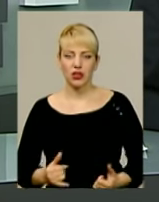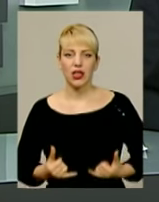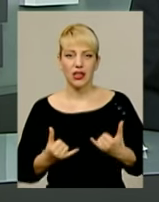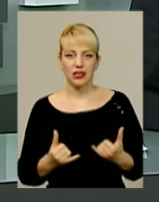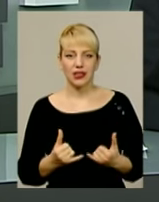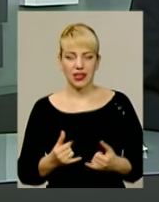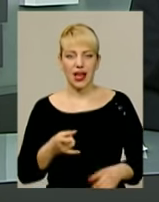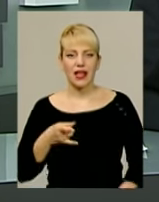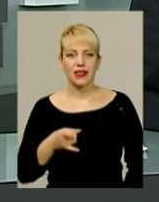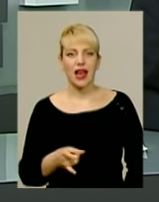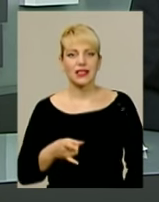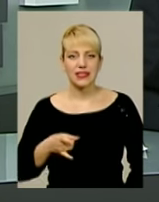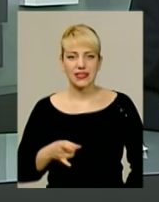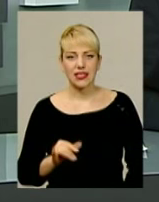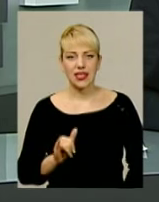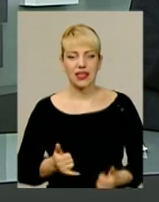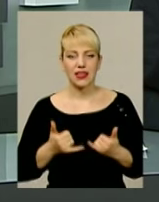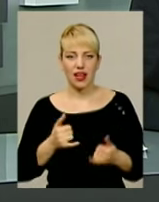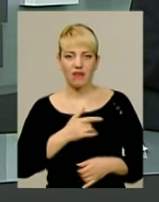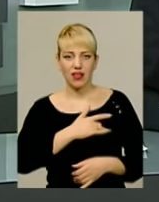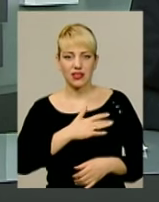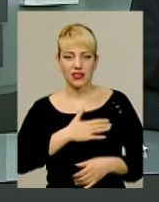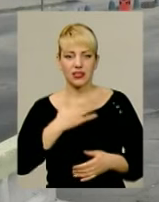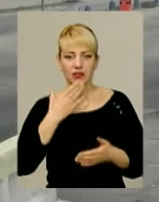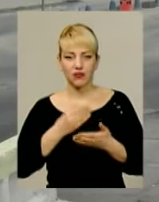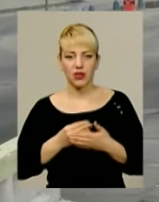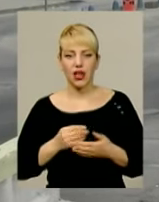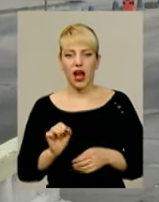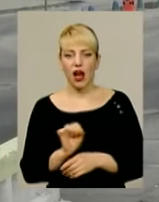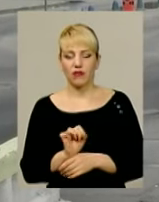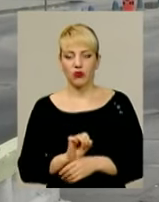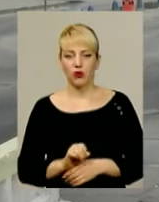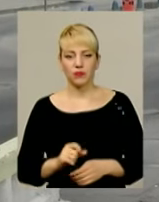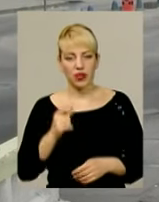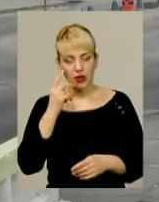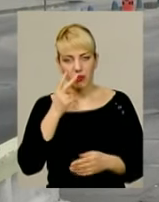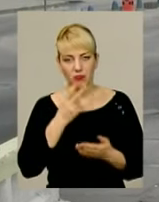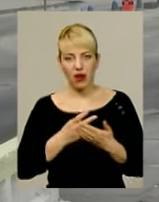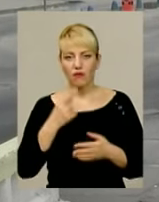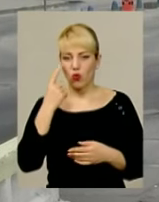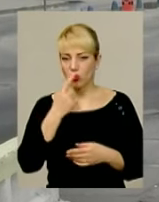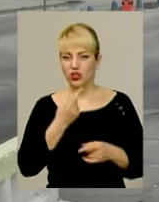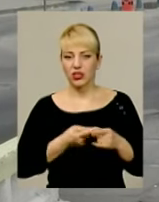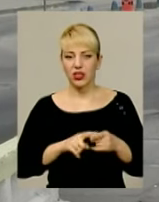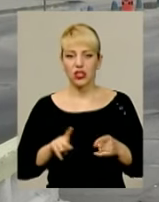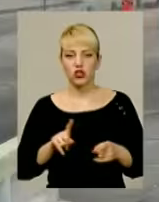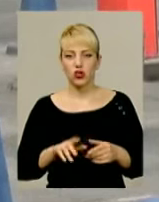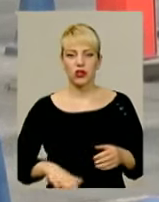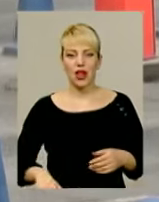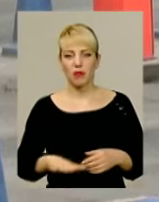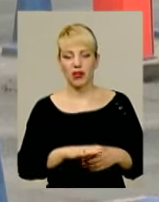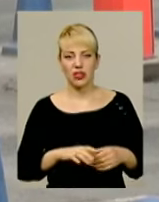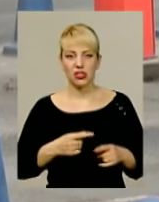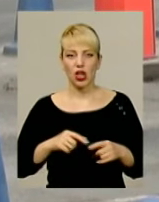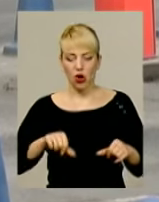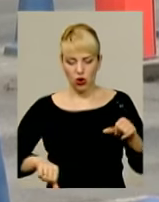таксі, так і для власників приватних авто. Відразу в очі впадає те, що на майданчику, оточеним стовпчиками і